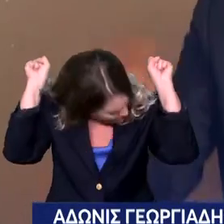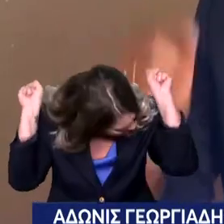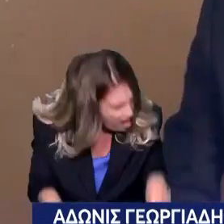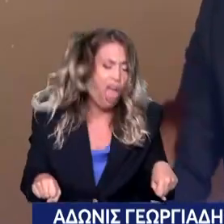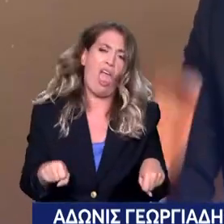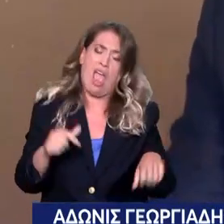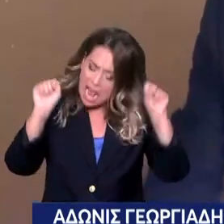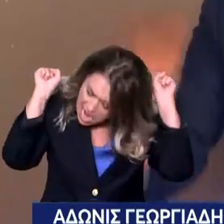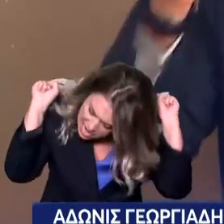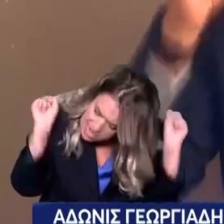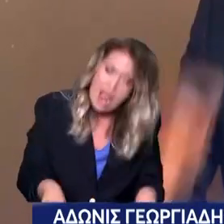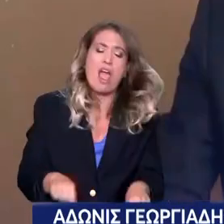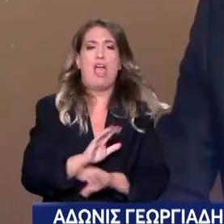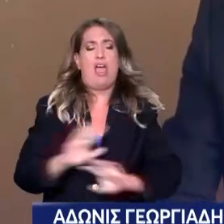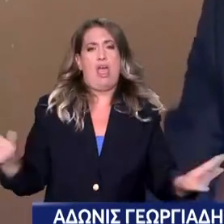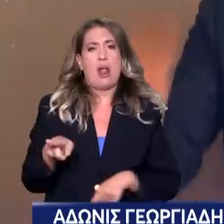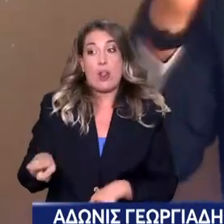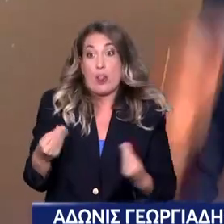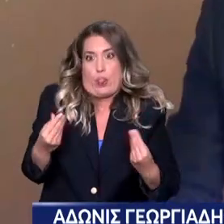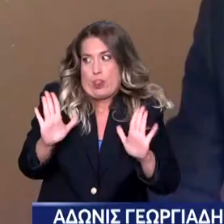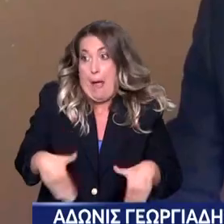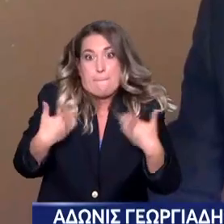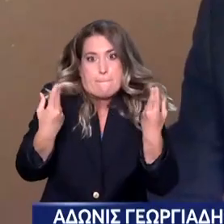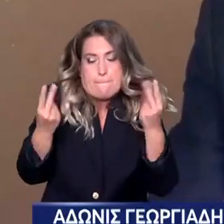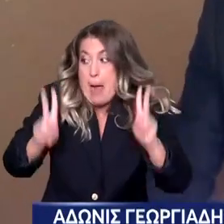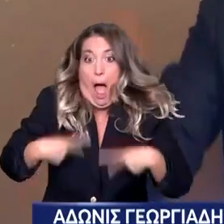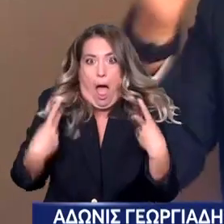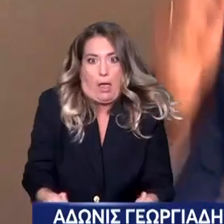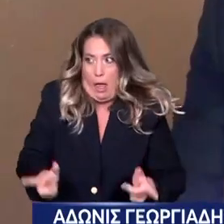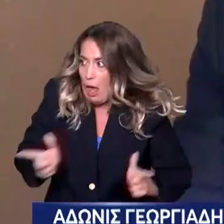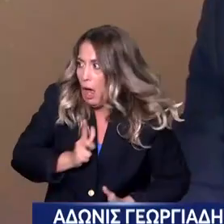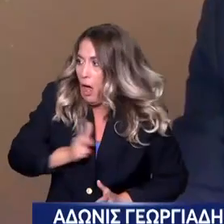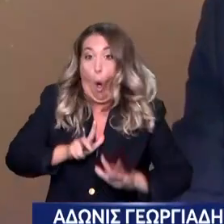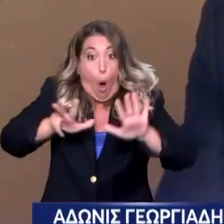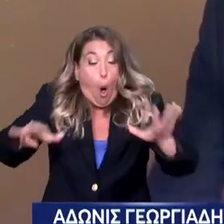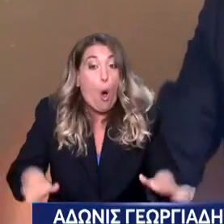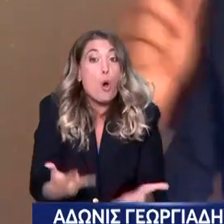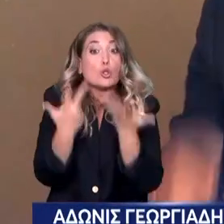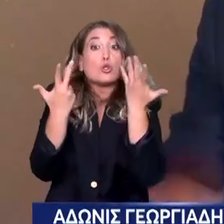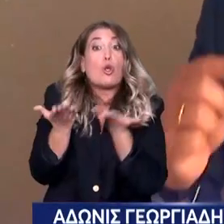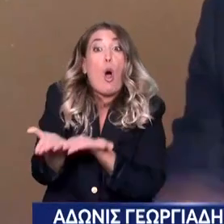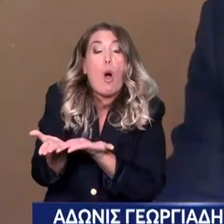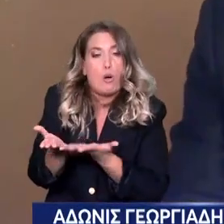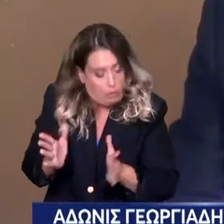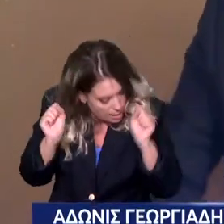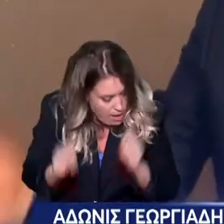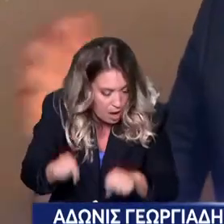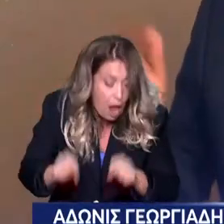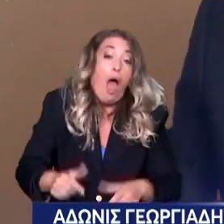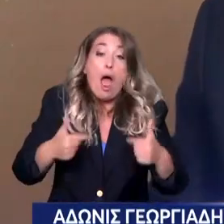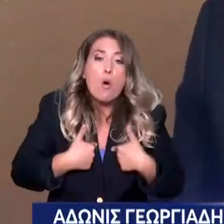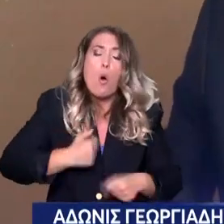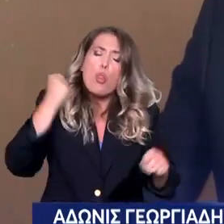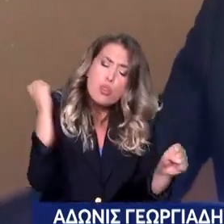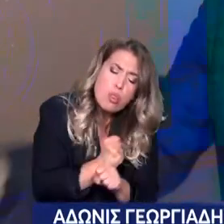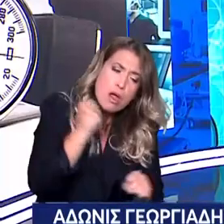Σας λέω Δουλεύω εντατικά Με τον κύριο Μάρθομ Στοκλέους Με την κύρια Λίλιαν Βιλδυρίδου Και εμένα σ' όρους συνεργάτες Και θα έχω